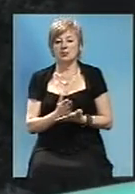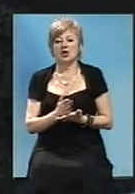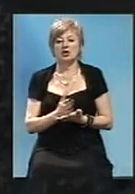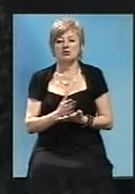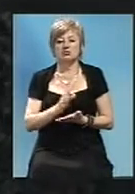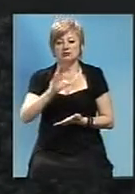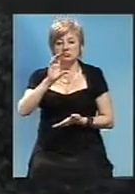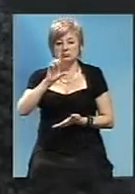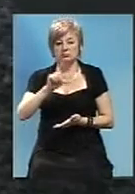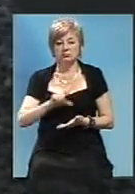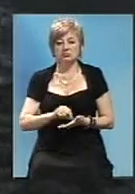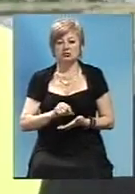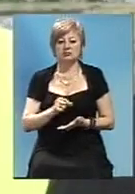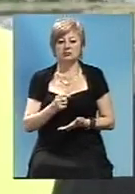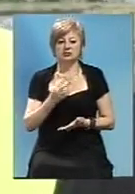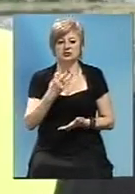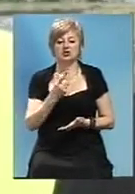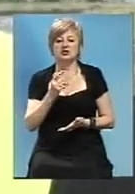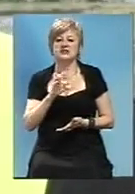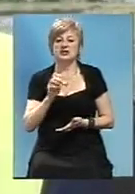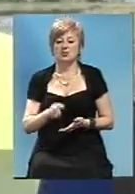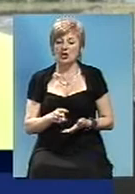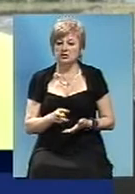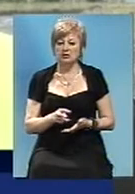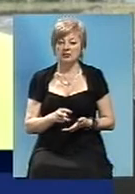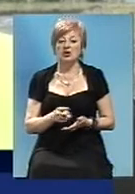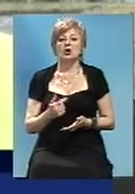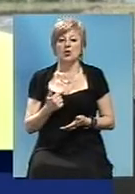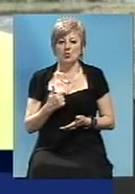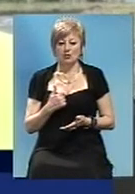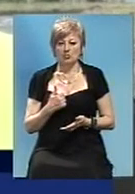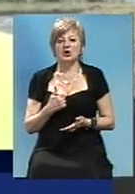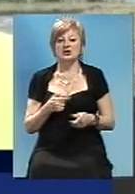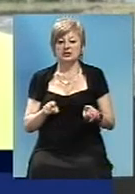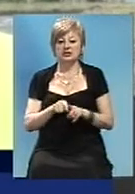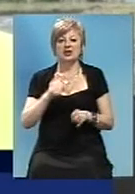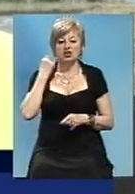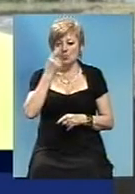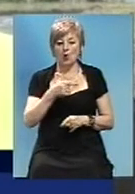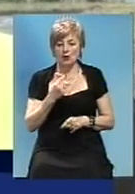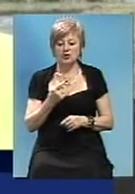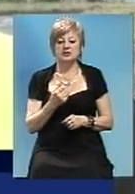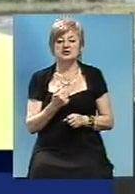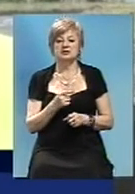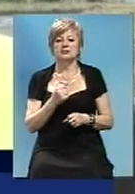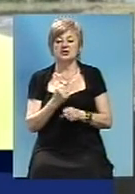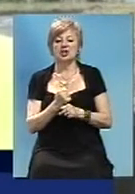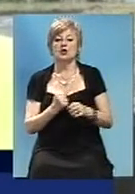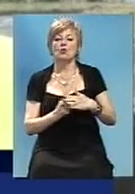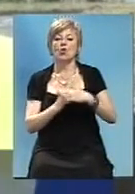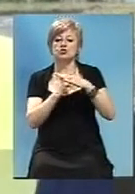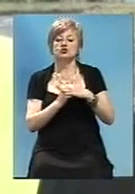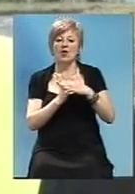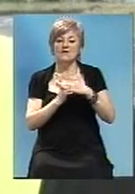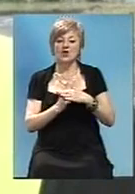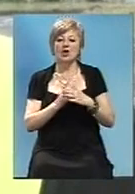35 сантиметрів. Перевага в тому, що ми укріплюємо таким образом основу. Вона буде здатна